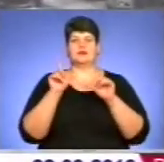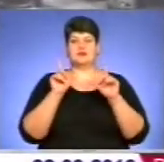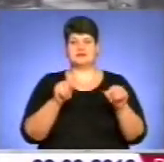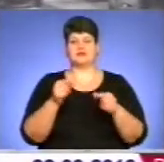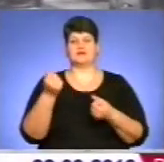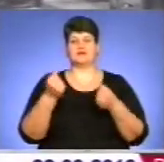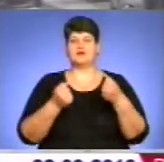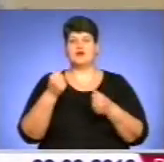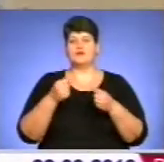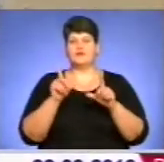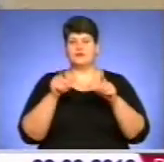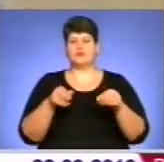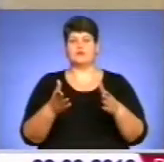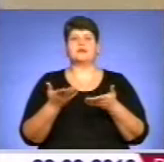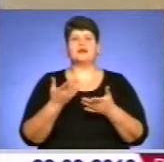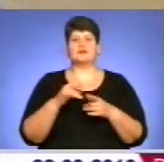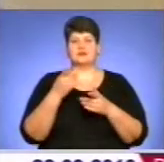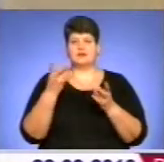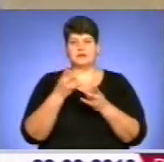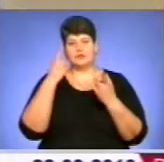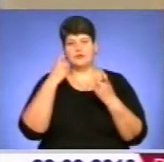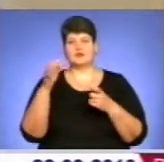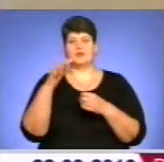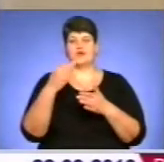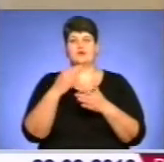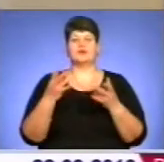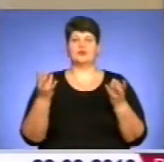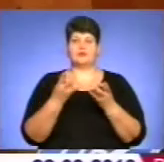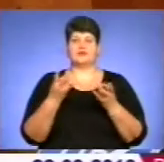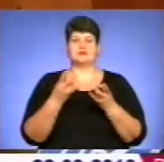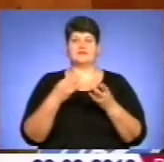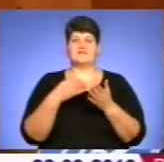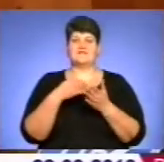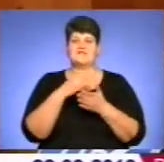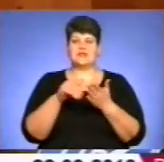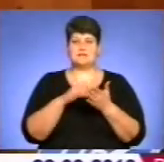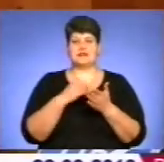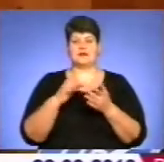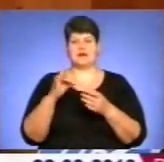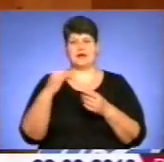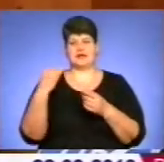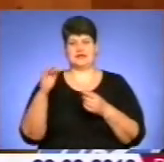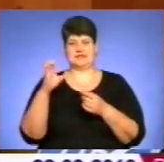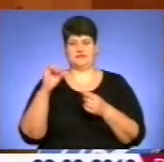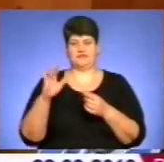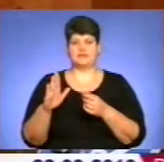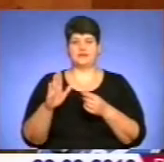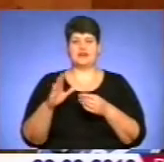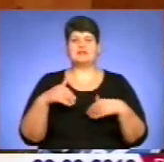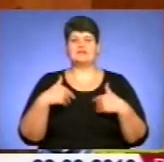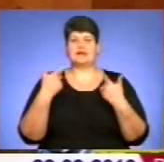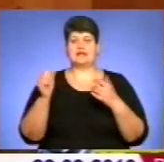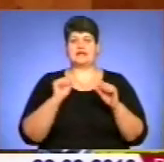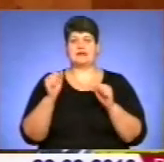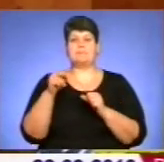повинні повідомляти про необхідність відміни рейсів, каже Василь Майка. Зверталися керівник Підгаєцького району, я